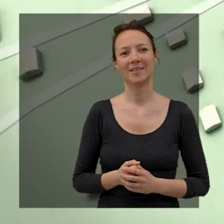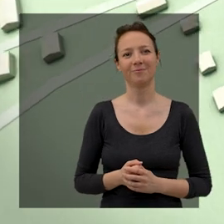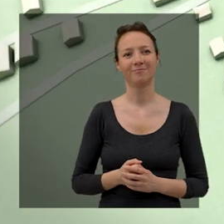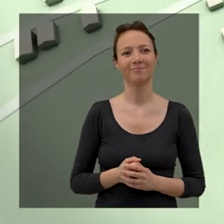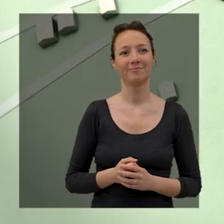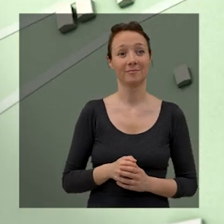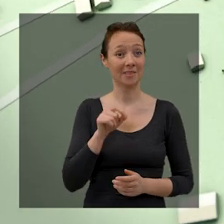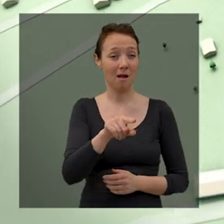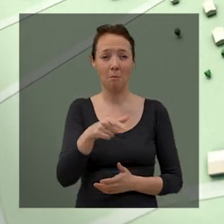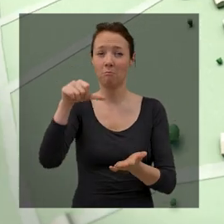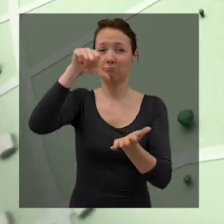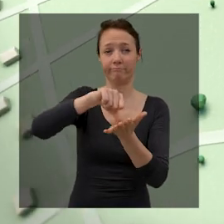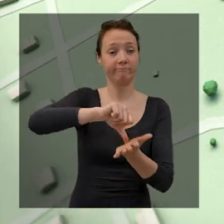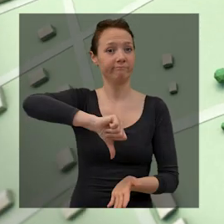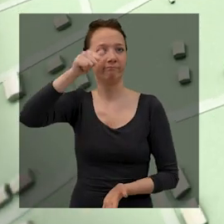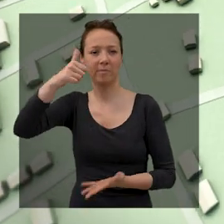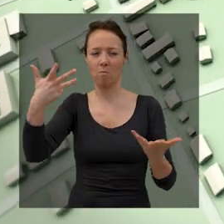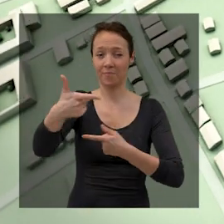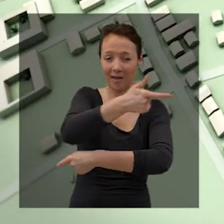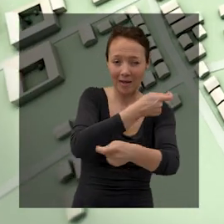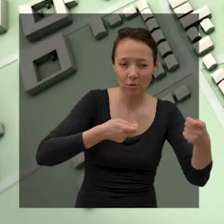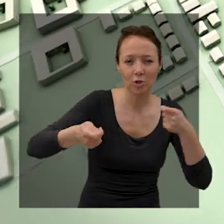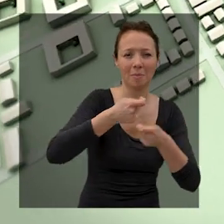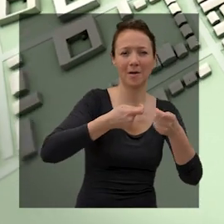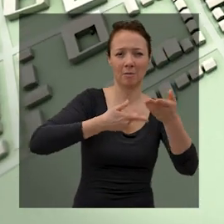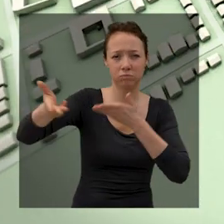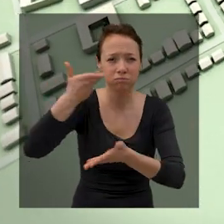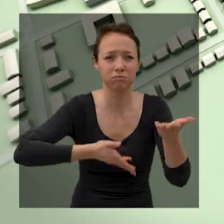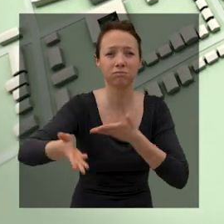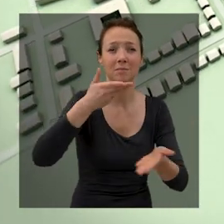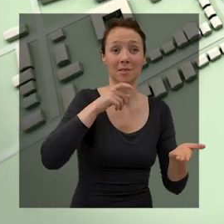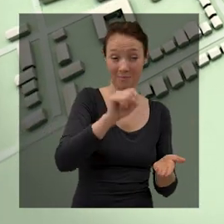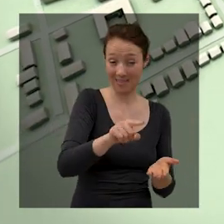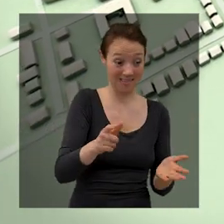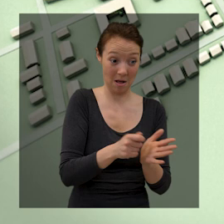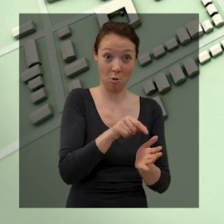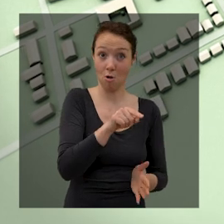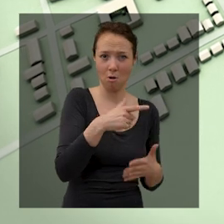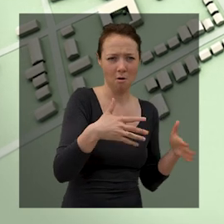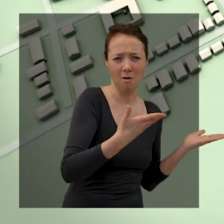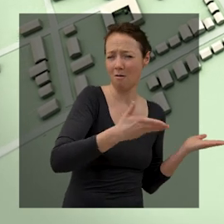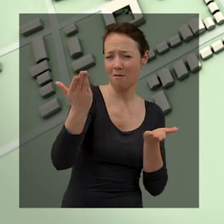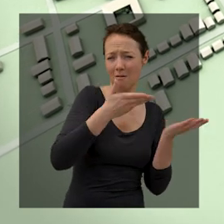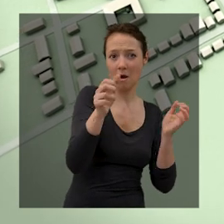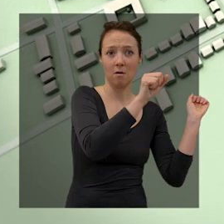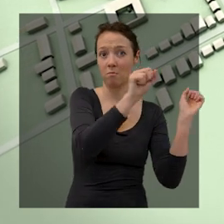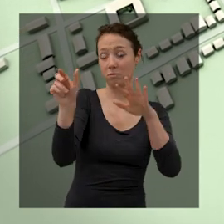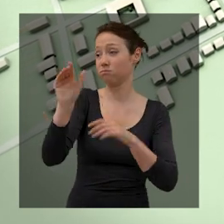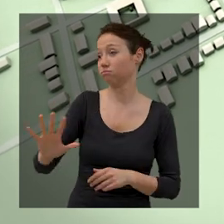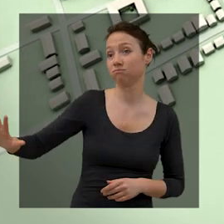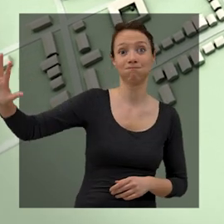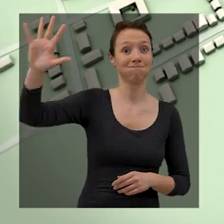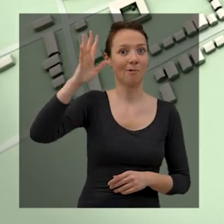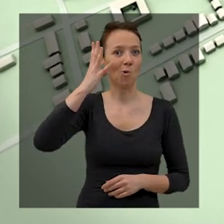est au cœur des activités économiques et des échanges. À cette époque, on importe et exporte vers de nombreuses provinces de l'Empire